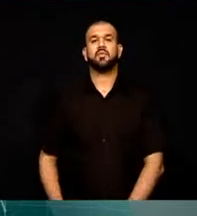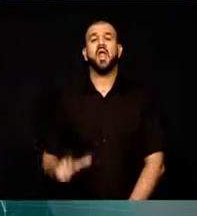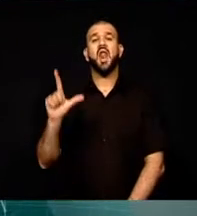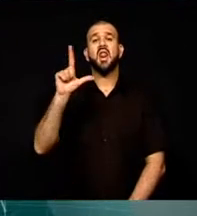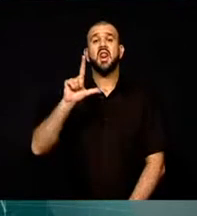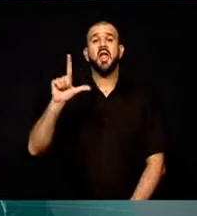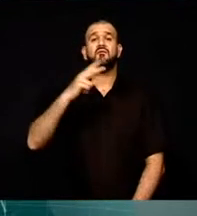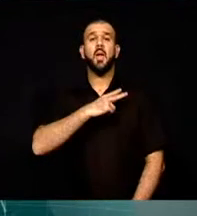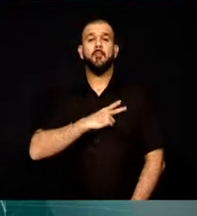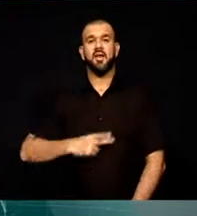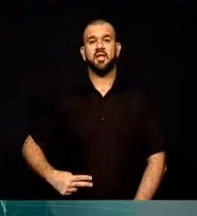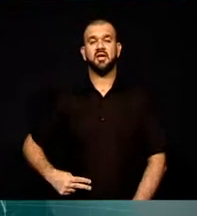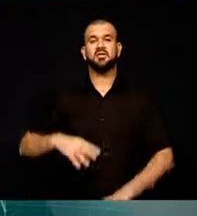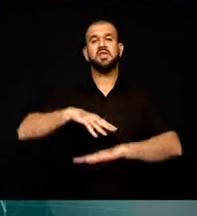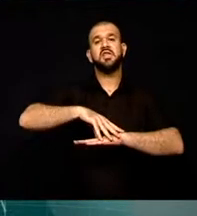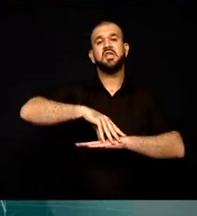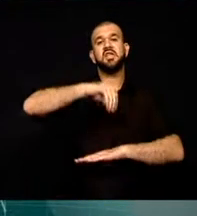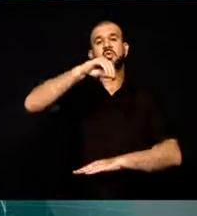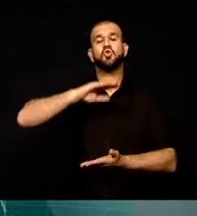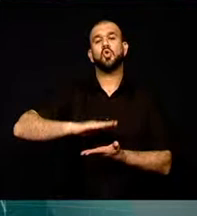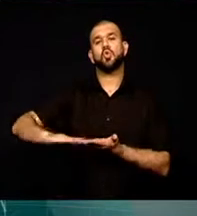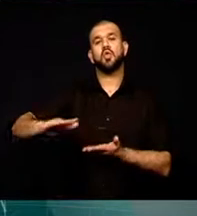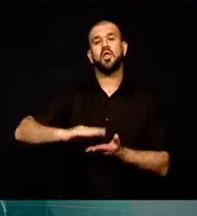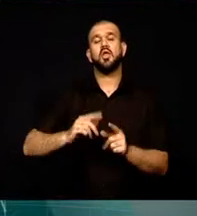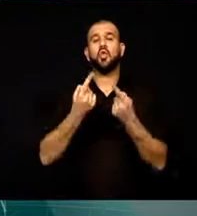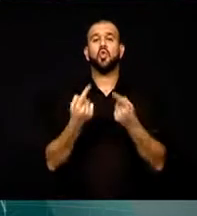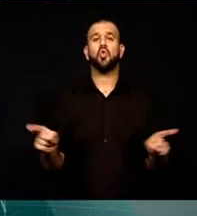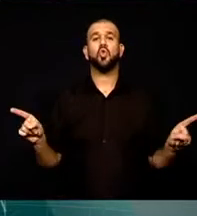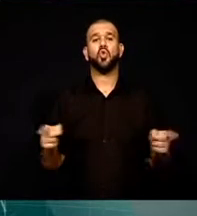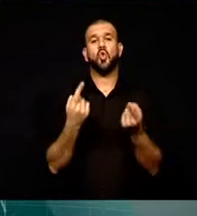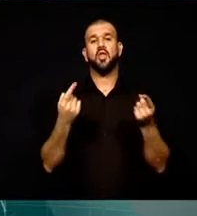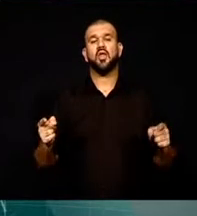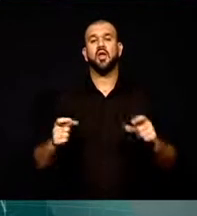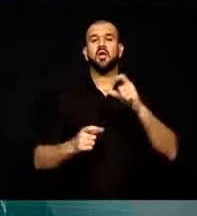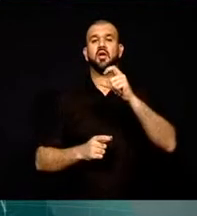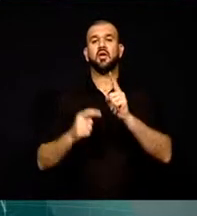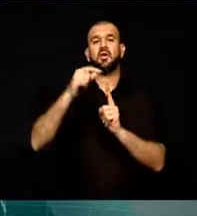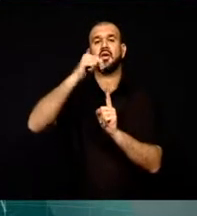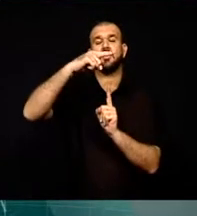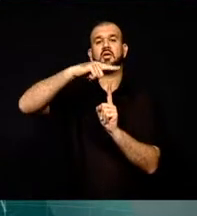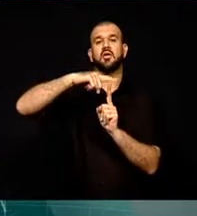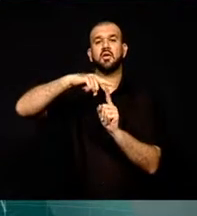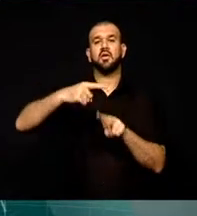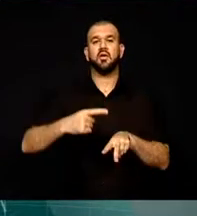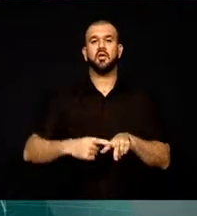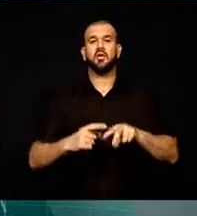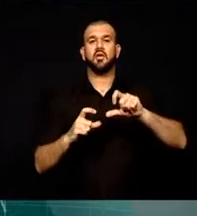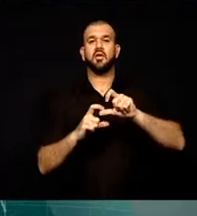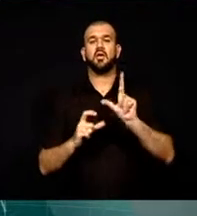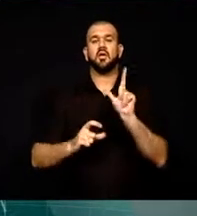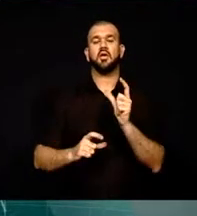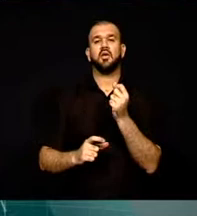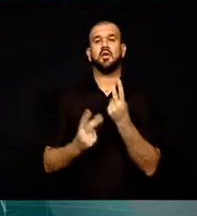Lefke Belediyesi İsveç'te düzenlenen törenle Sakinşehir Ağı'na